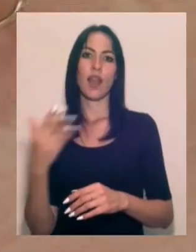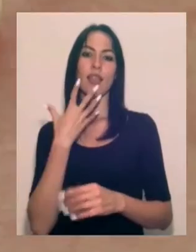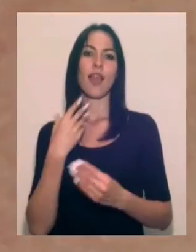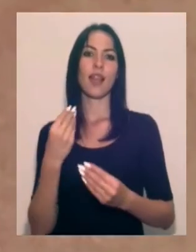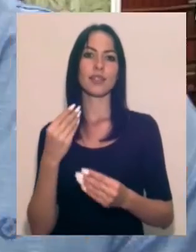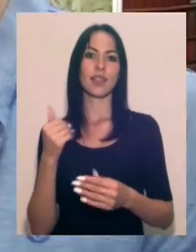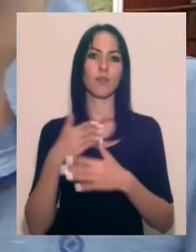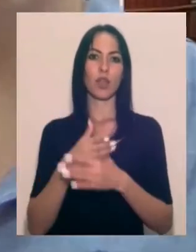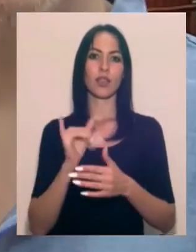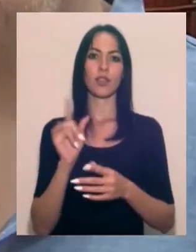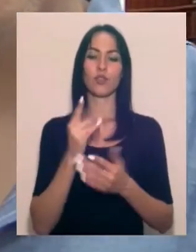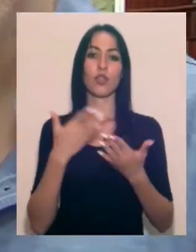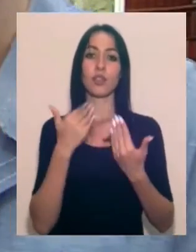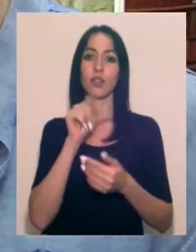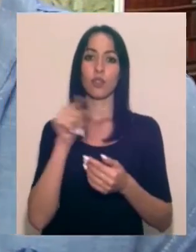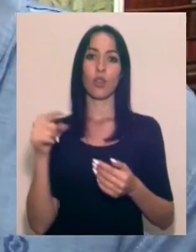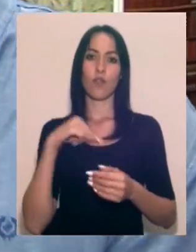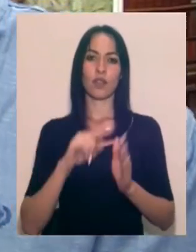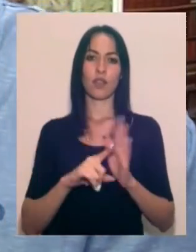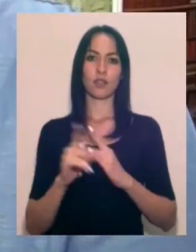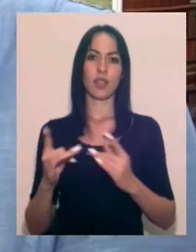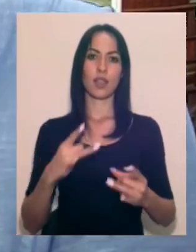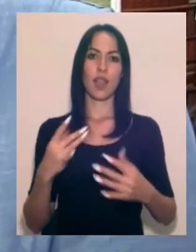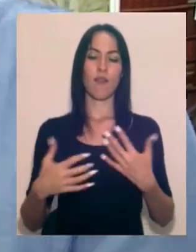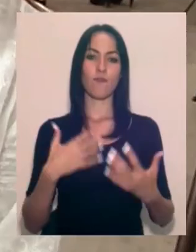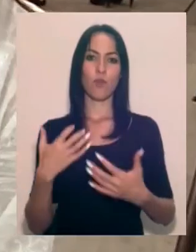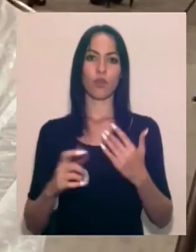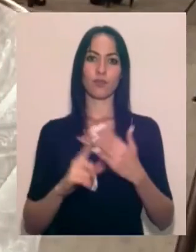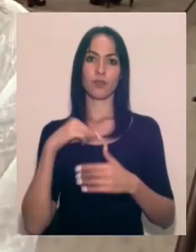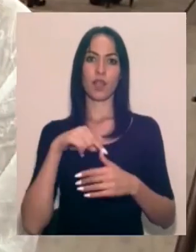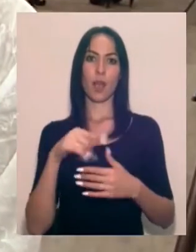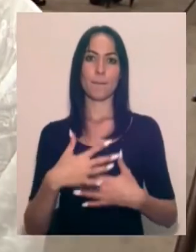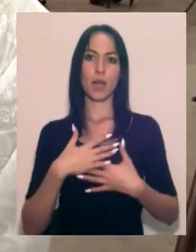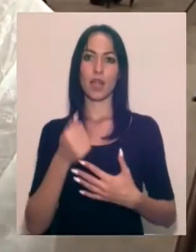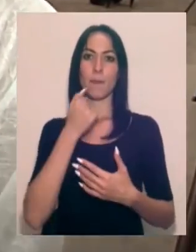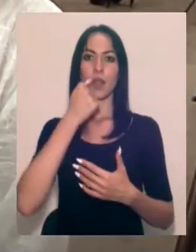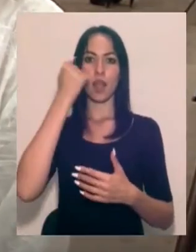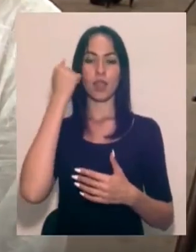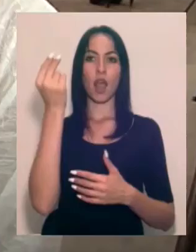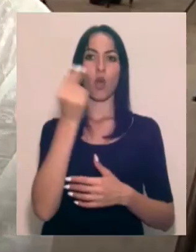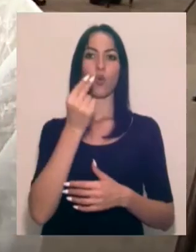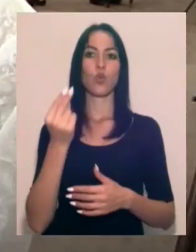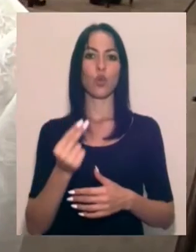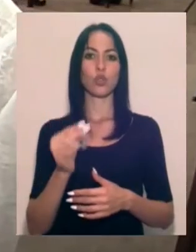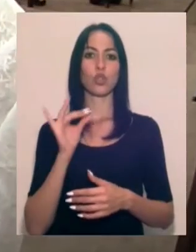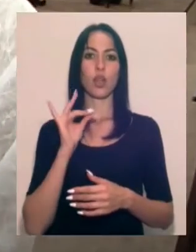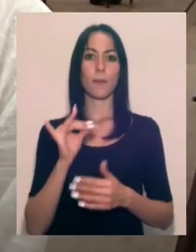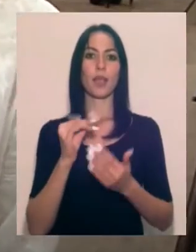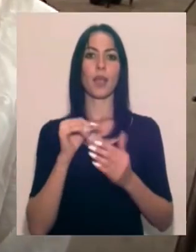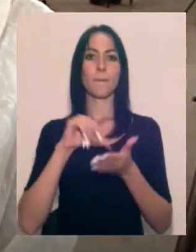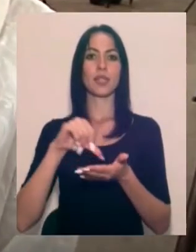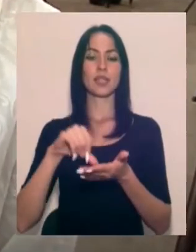цих елементів вызовує состояние тревоги, паніки. Благодаря художникам і представітелям